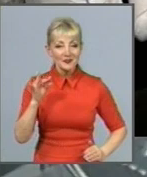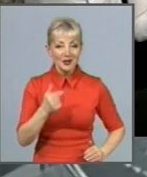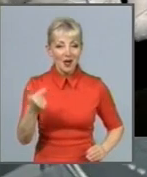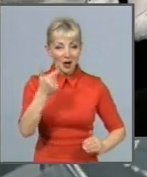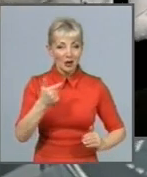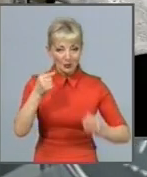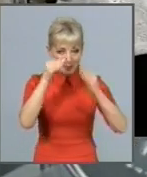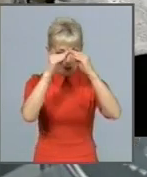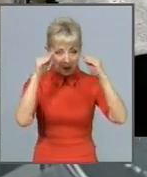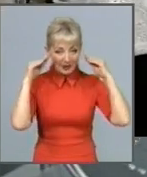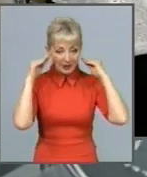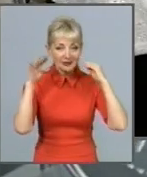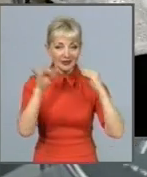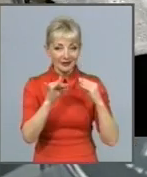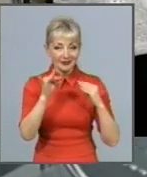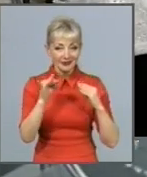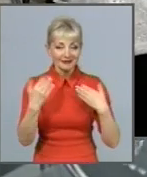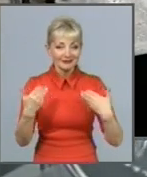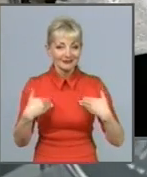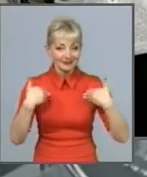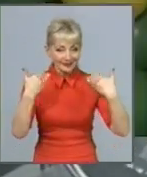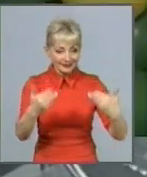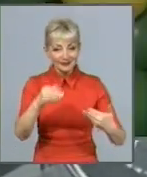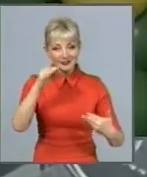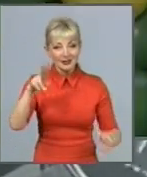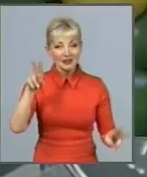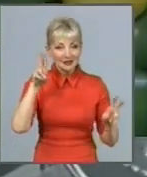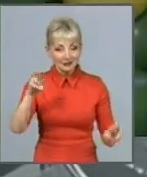знак їх вітання пролунав символічний дзвоник миру.